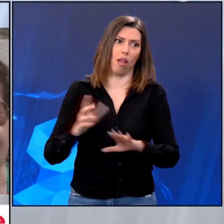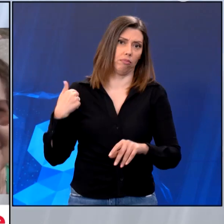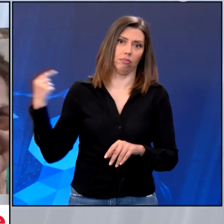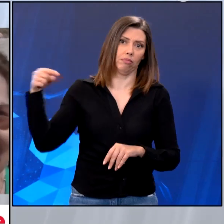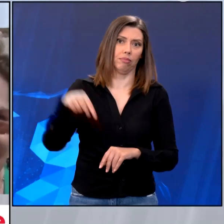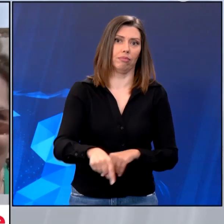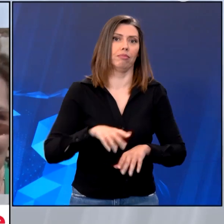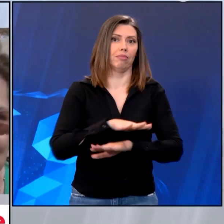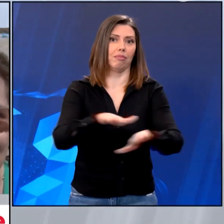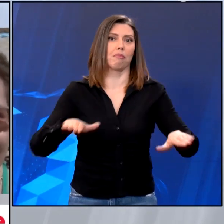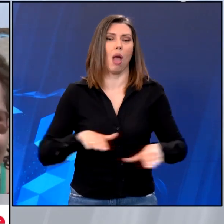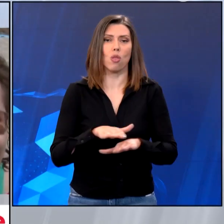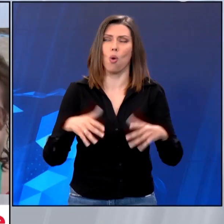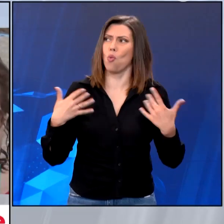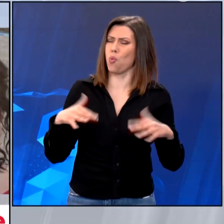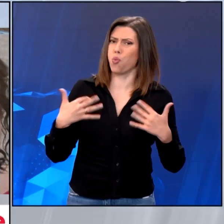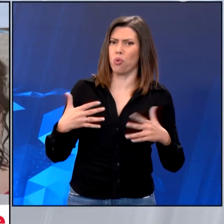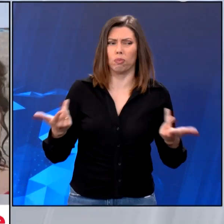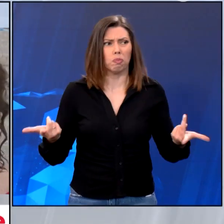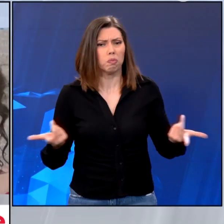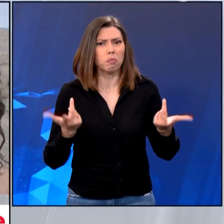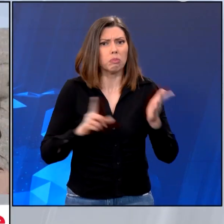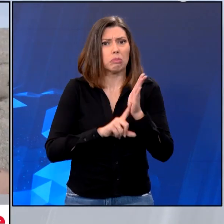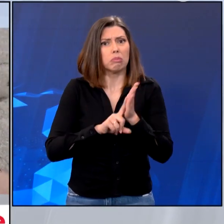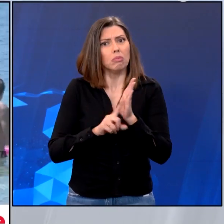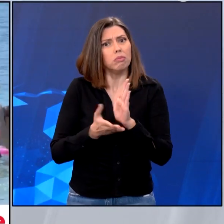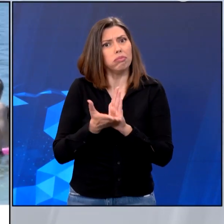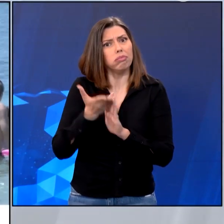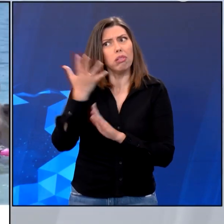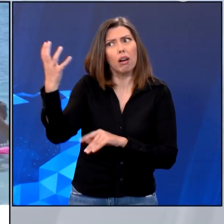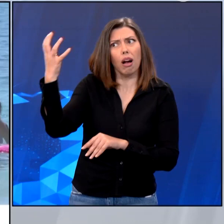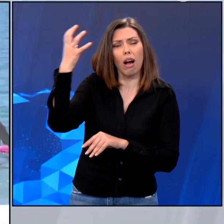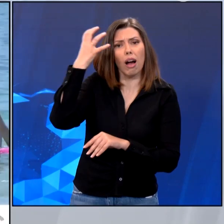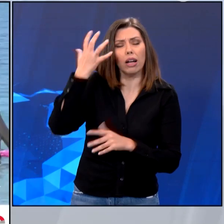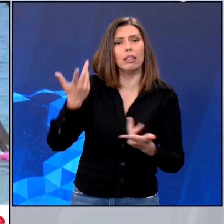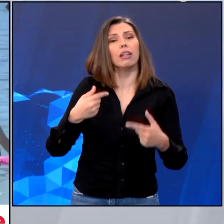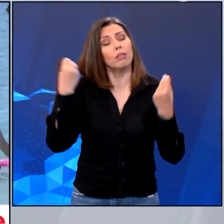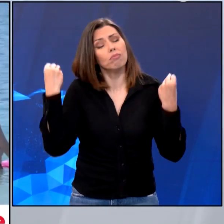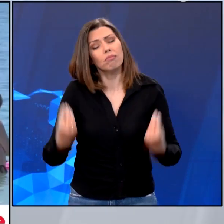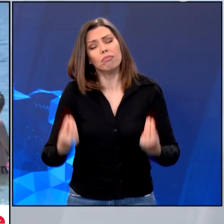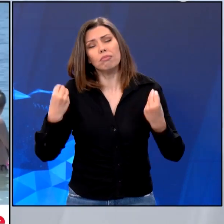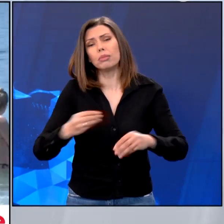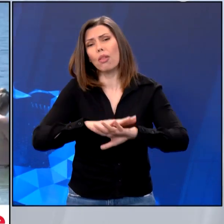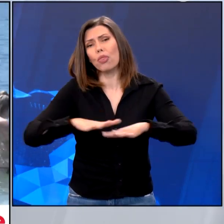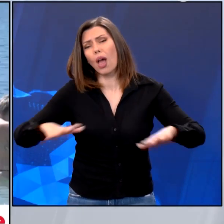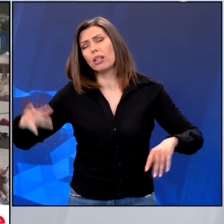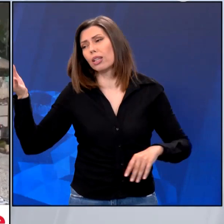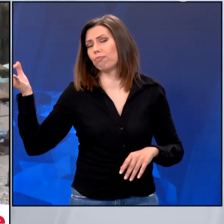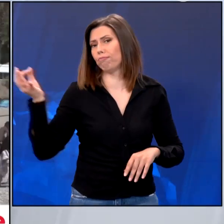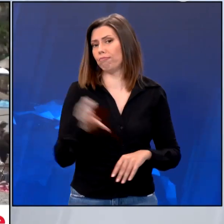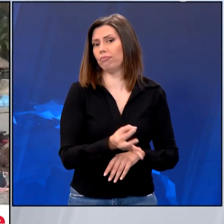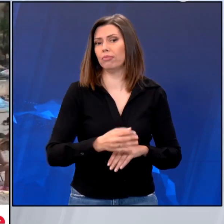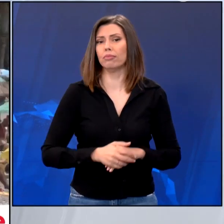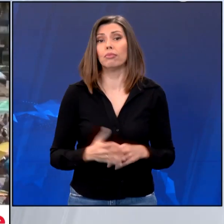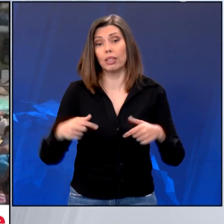κάπως αρχίσαν οι ζέστες όντως. Ήταν πάρα πολύ ωραία η θάλασσα δεν το περίμενα. Τώρα